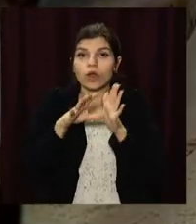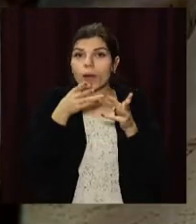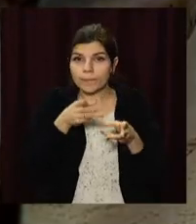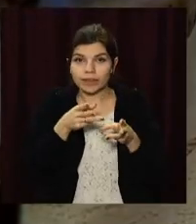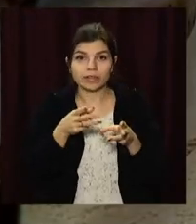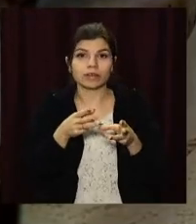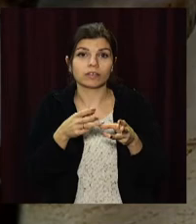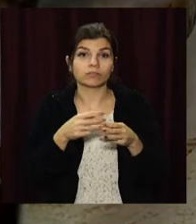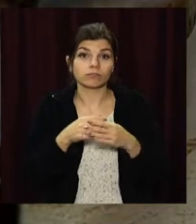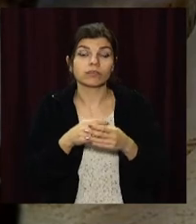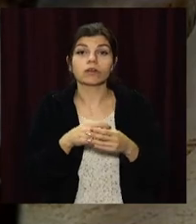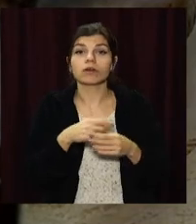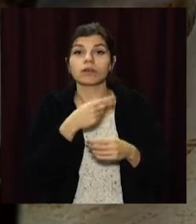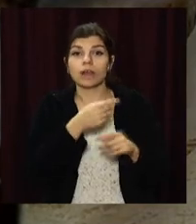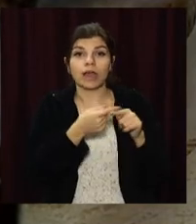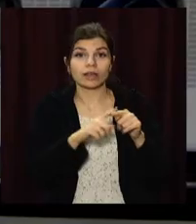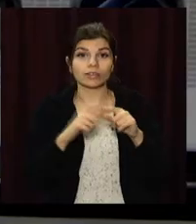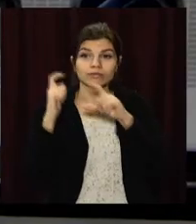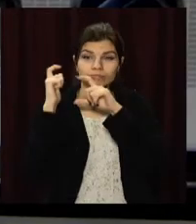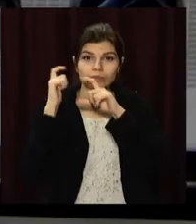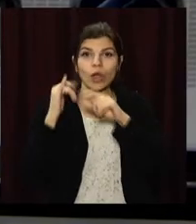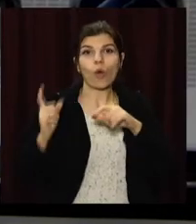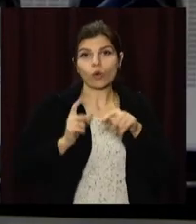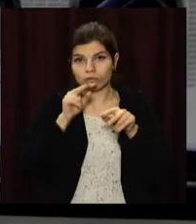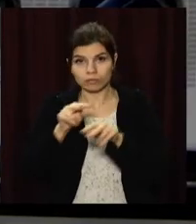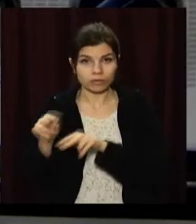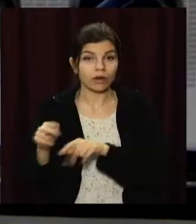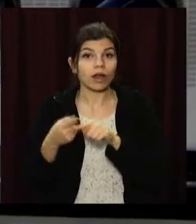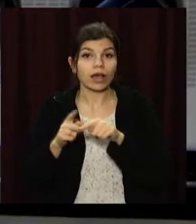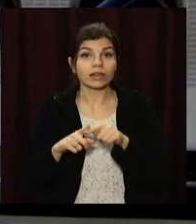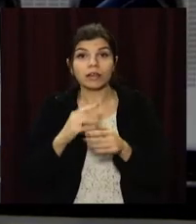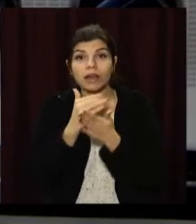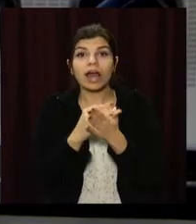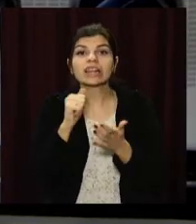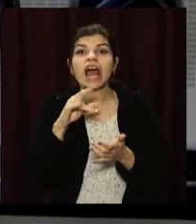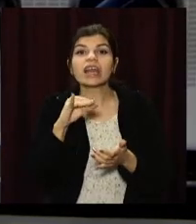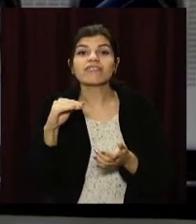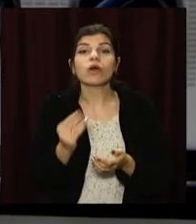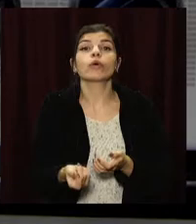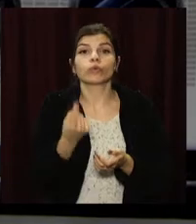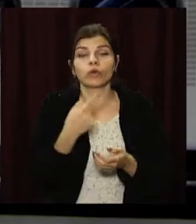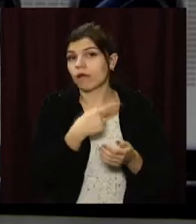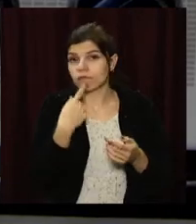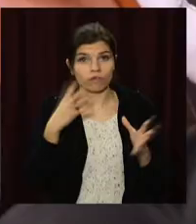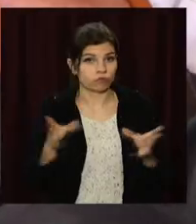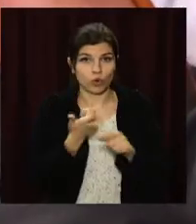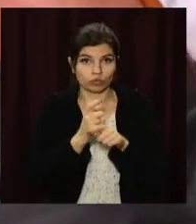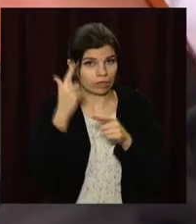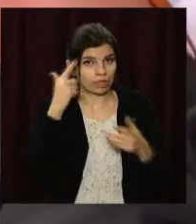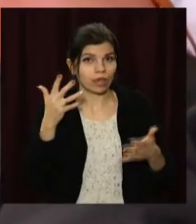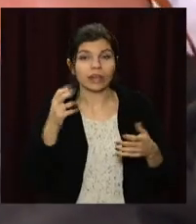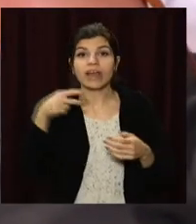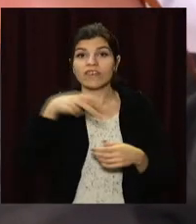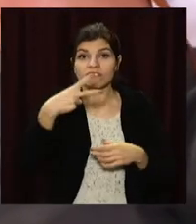послуги, газотранспортної мережі та охорону праці. Формування тарифу, переконують, досить прозоре. На 2021